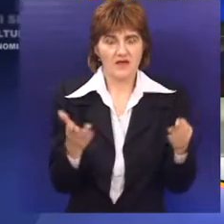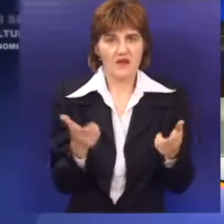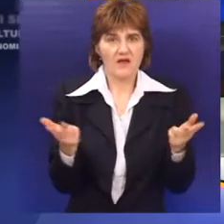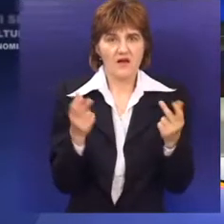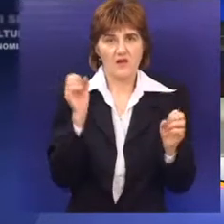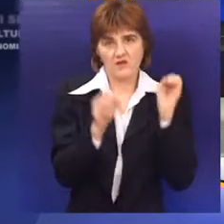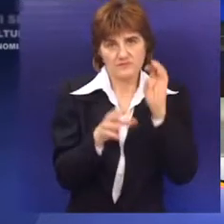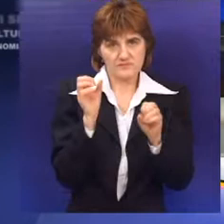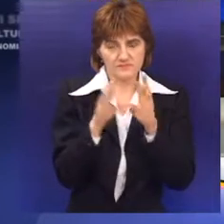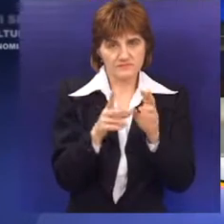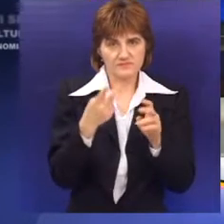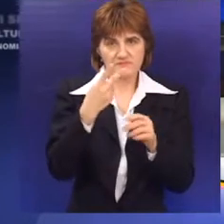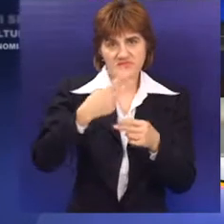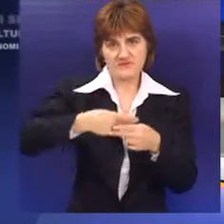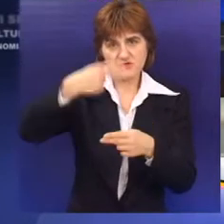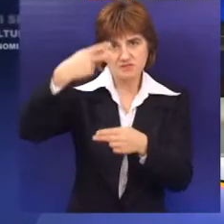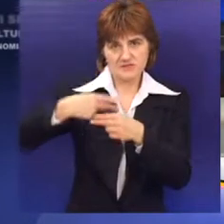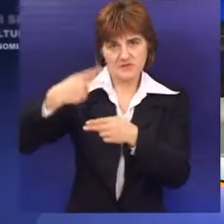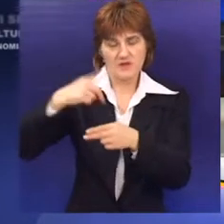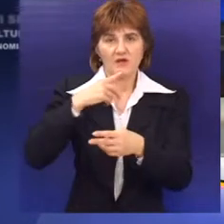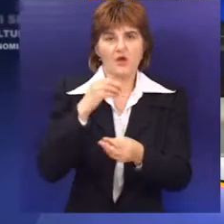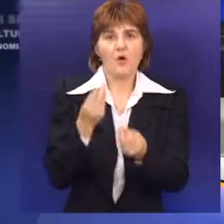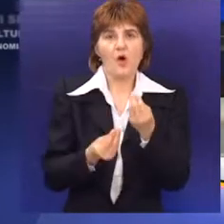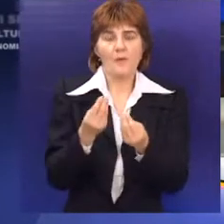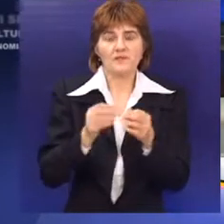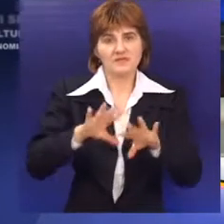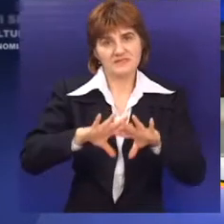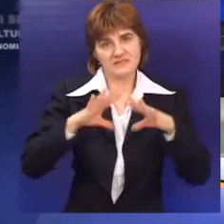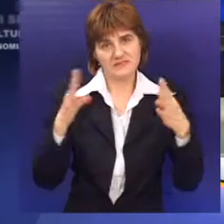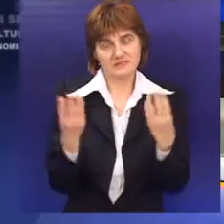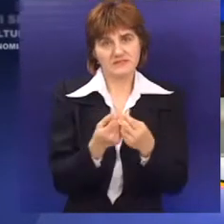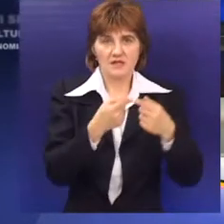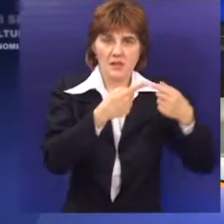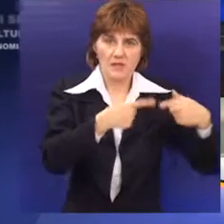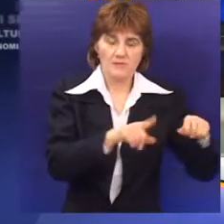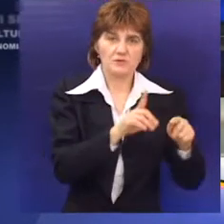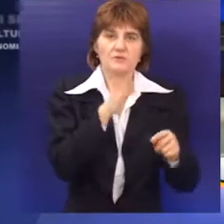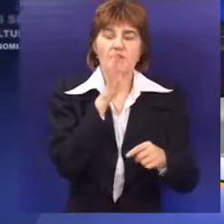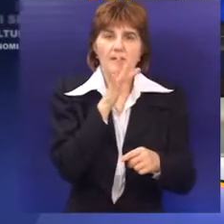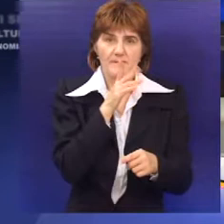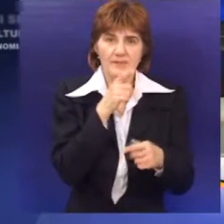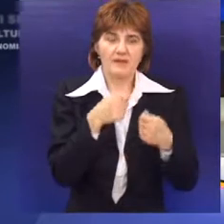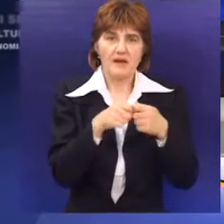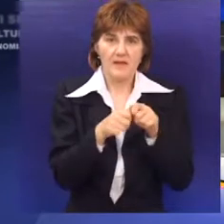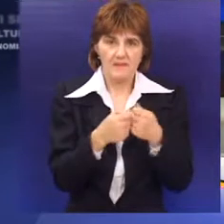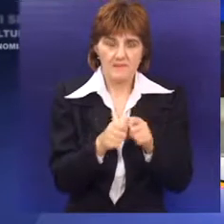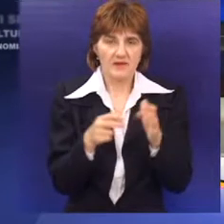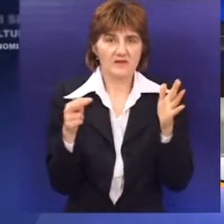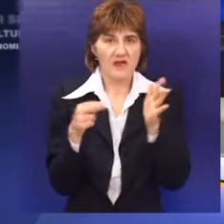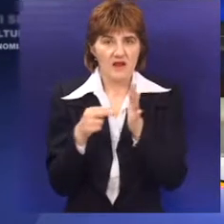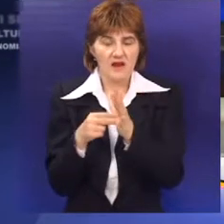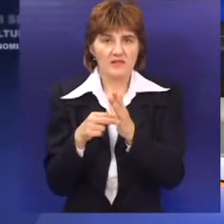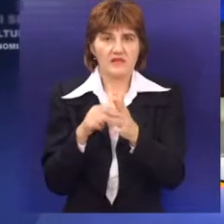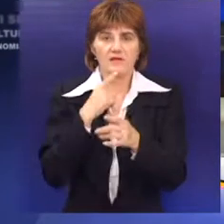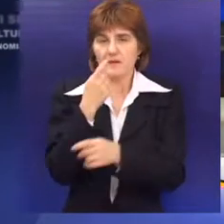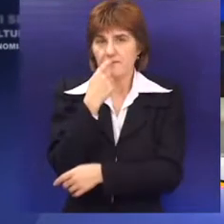planu je da dve okolne zgrade zajedno sa obdaništem sakupljaju i odvajaju papir, staklo, pet ambalažu, sitan elektronski